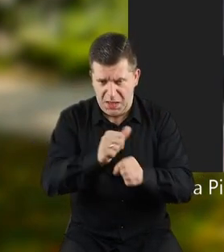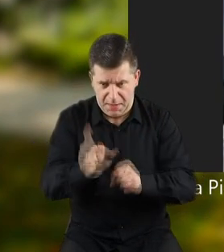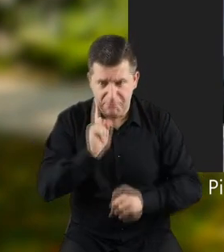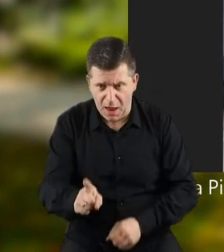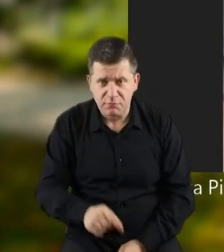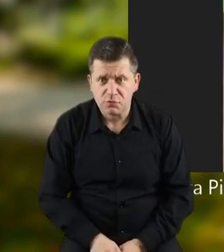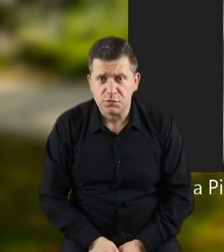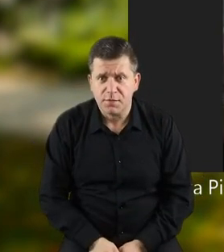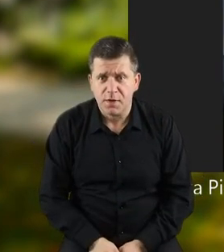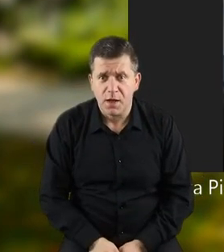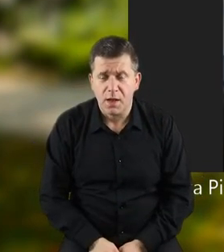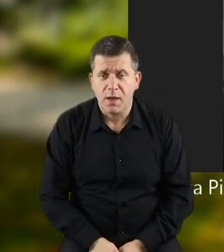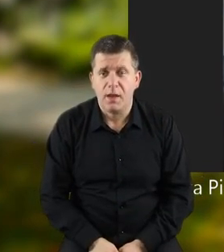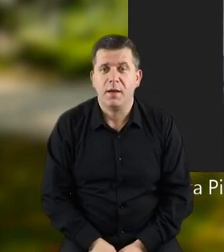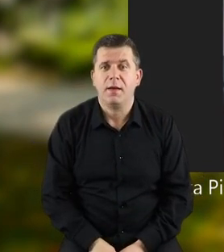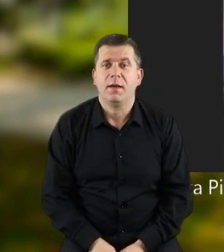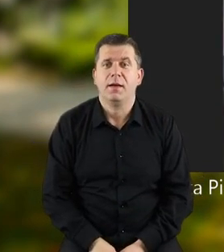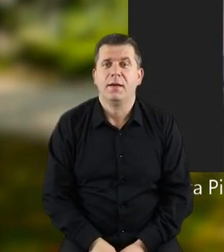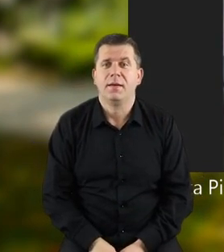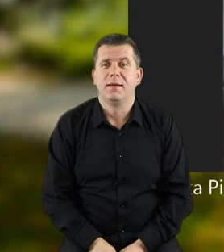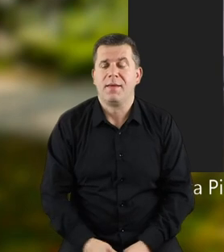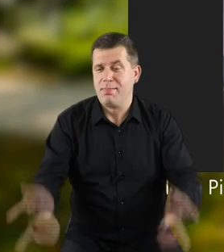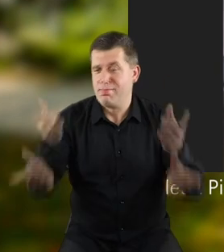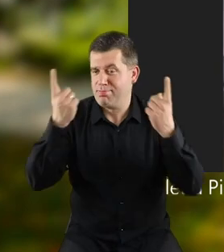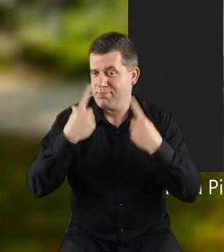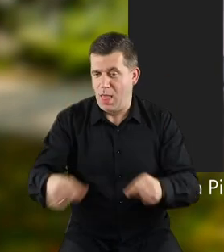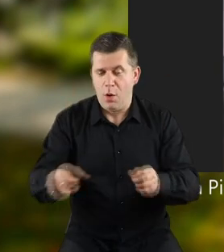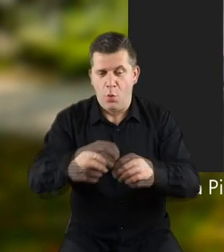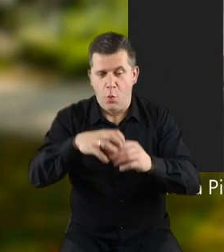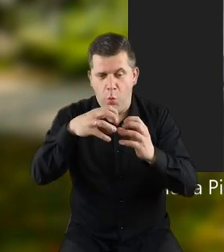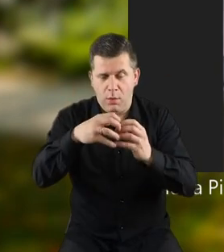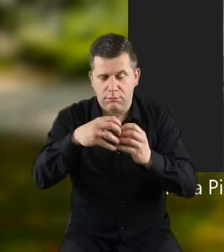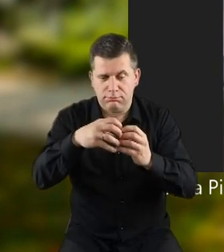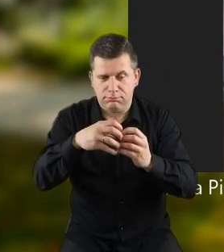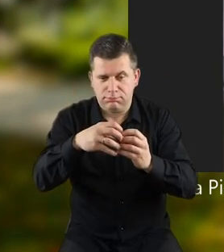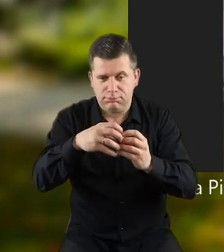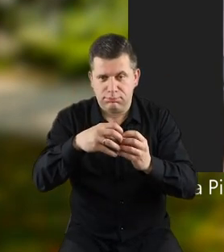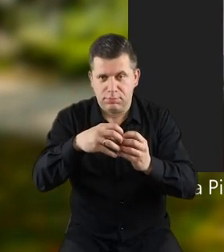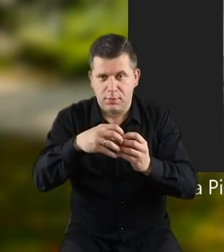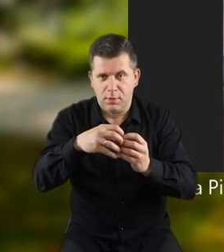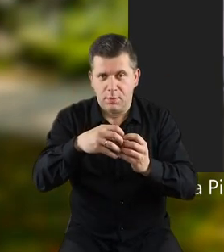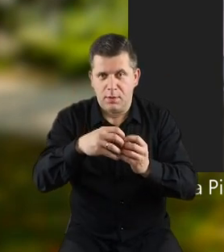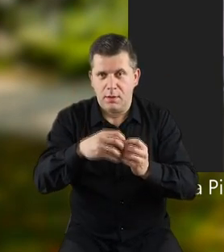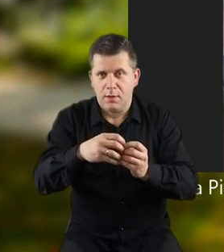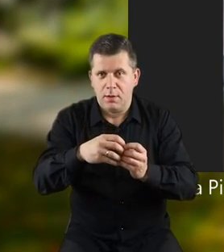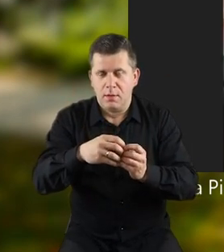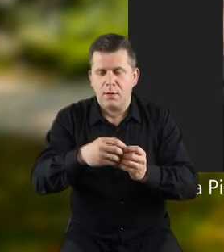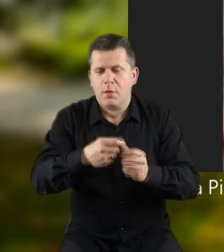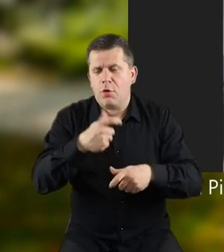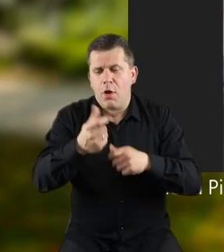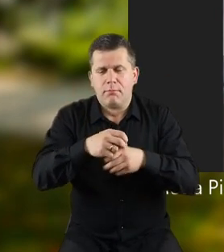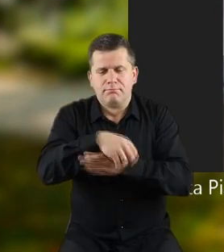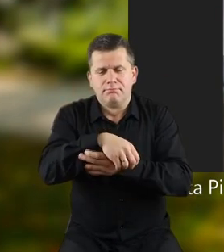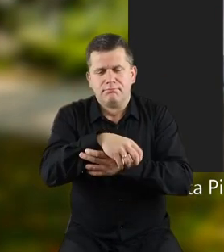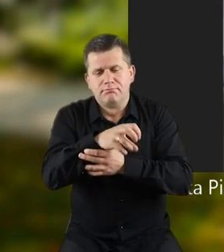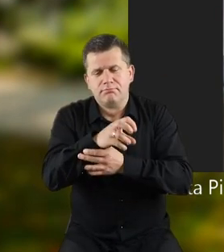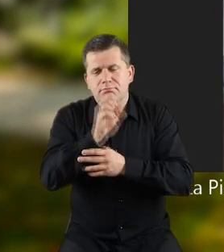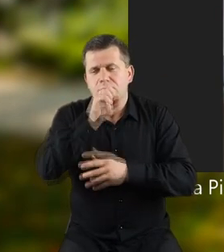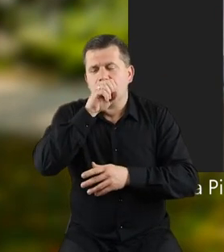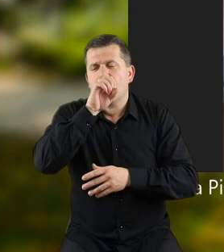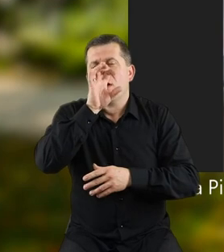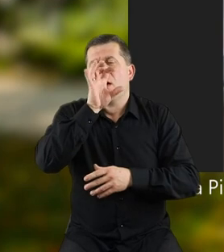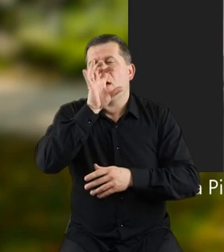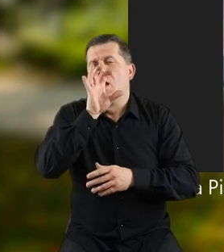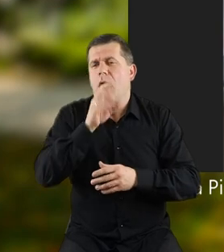kulka jest prawdziwa. Nagle kulka przystanęła i na cały las ziemnęła.